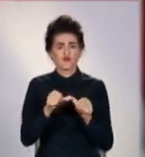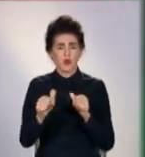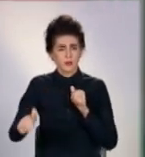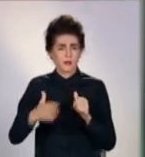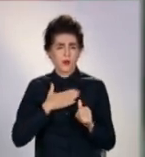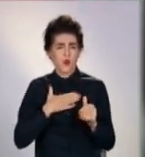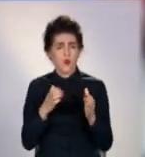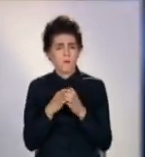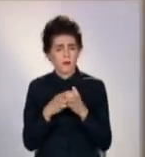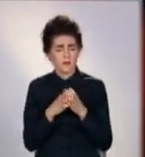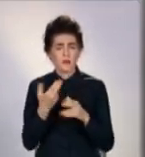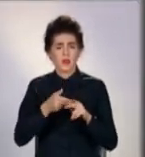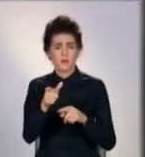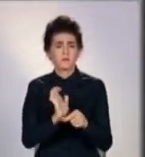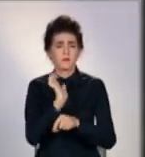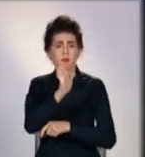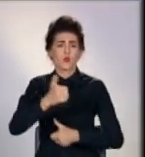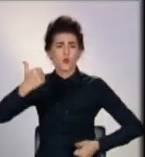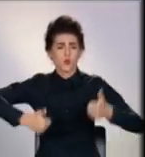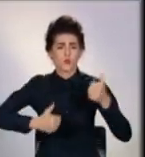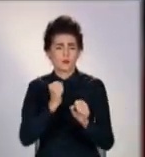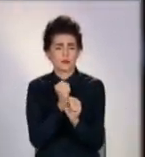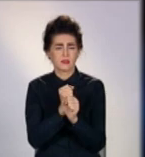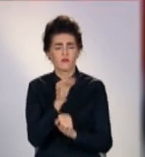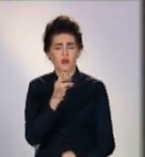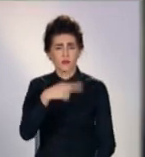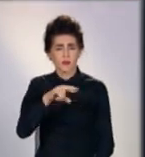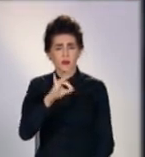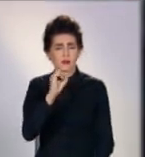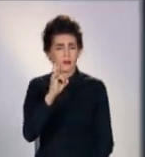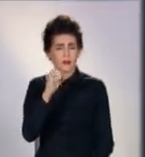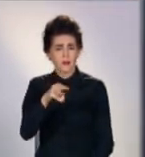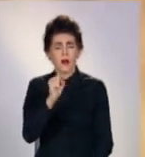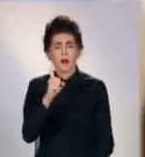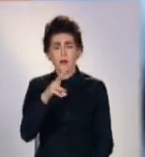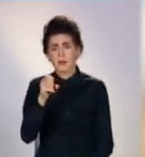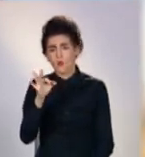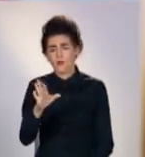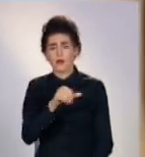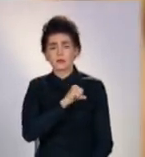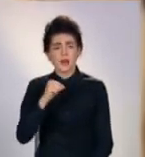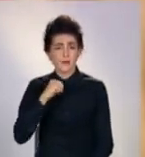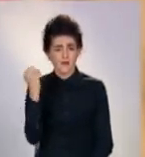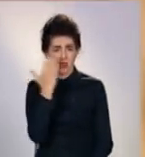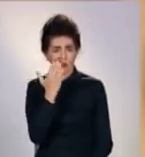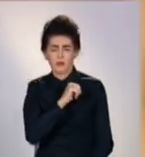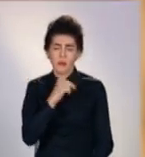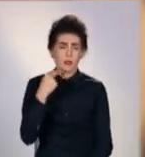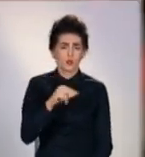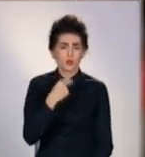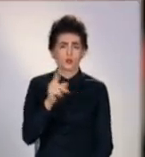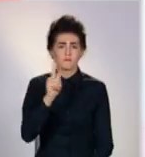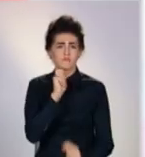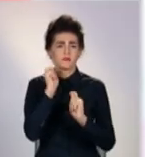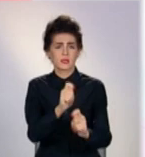Роботу відправили на конкурс, який влаштував фонд Ріната Ахметова. Ролик визнали одним із найкращих. За це екіпаж отримав